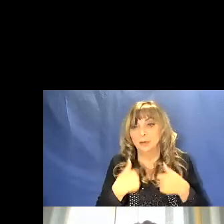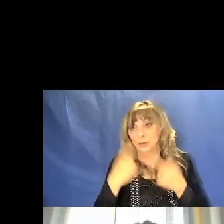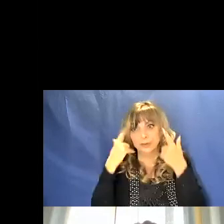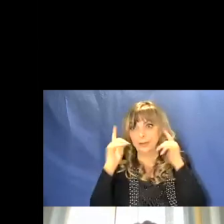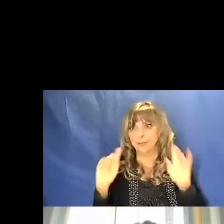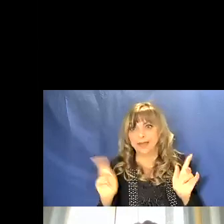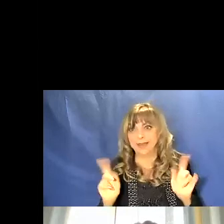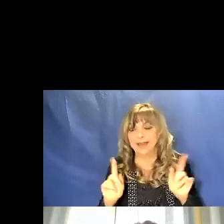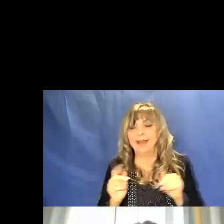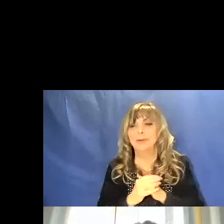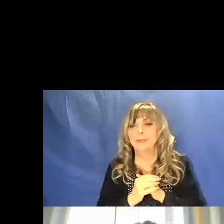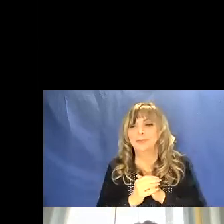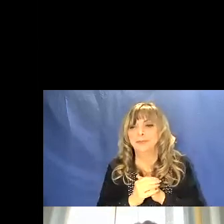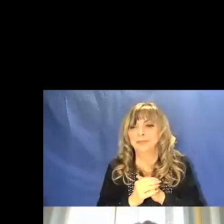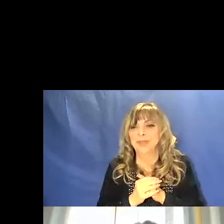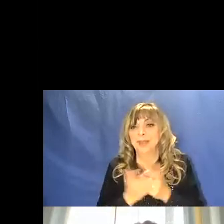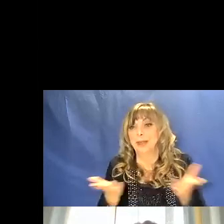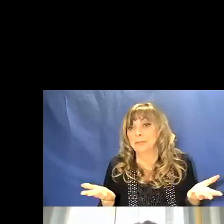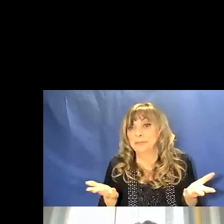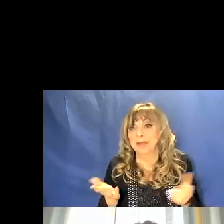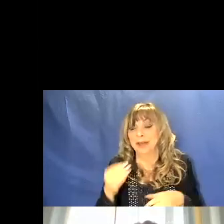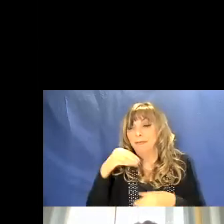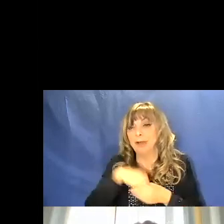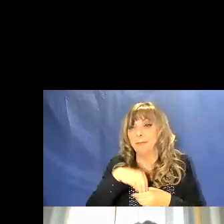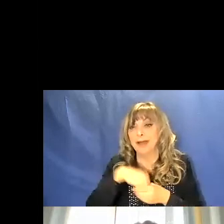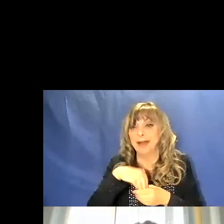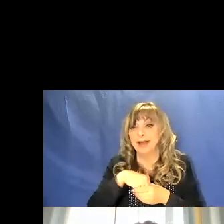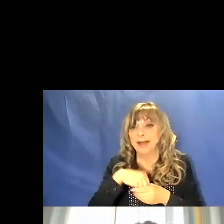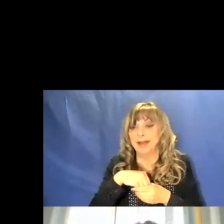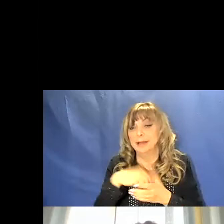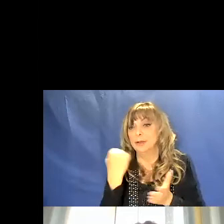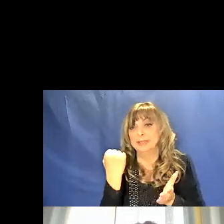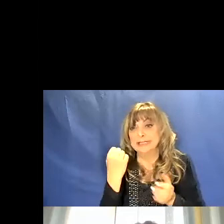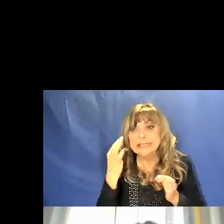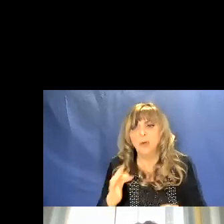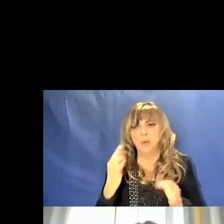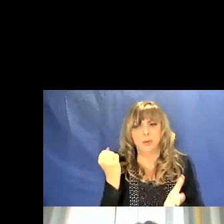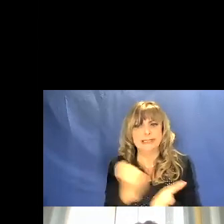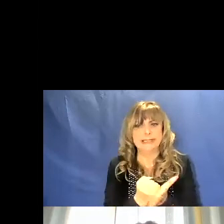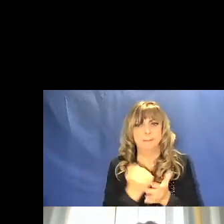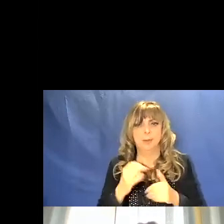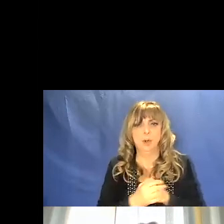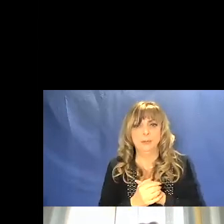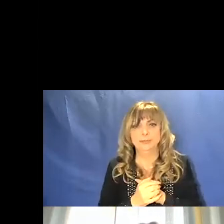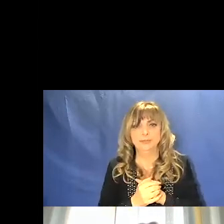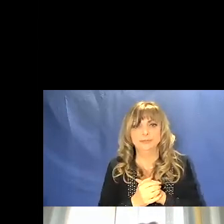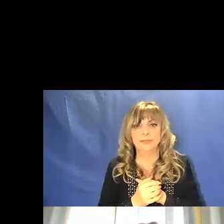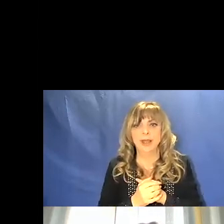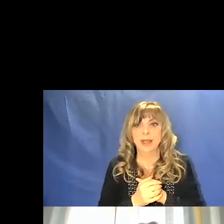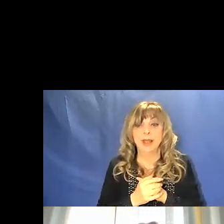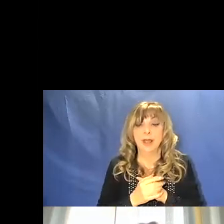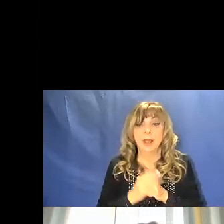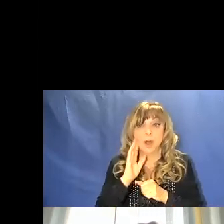ma che possiamo fare rientrare nell'ambito del simbolo. Al sapiens si